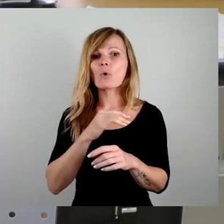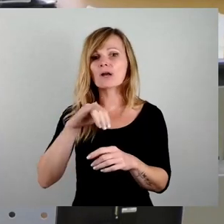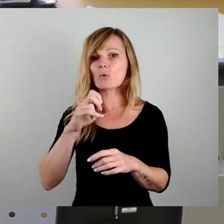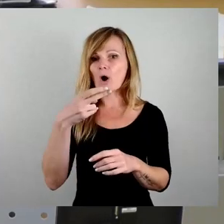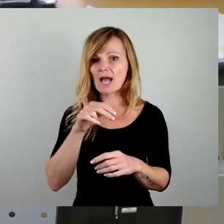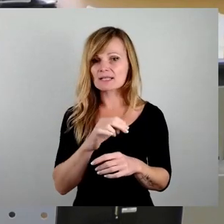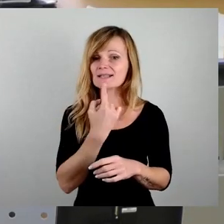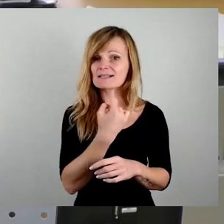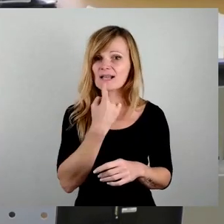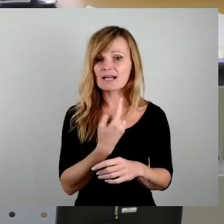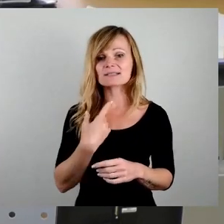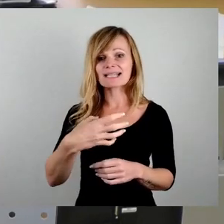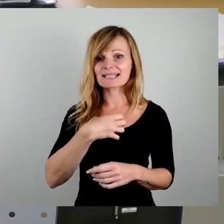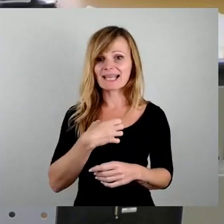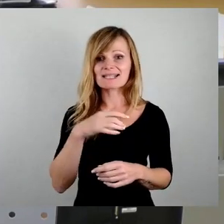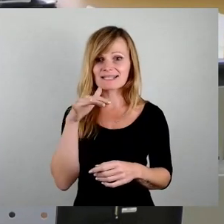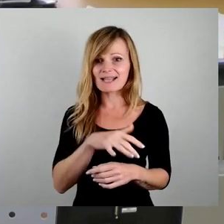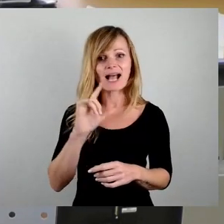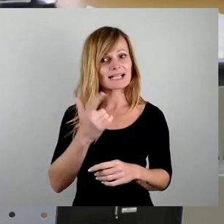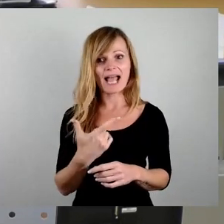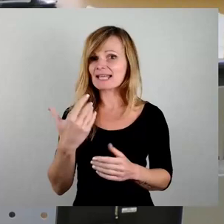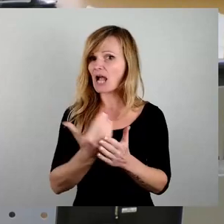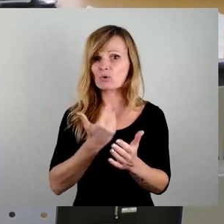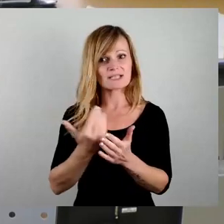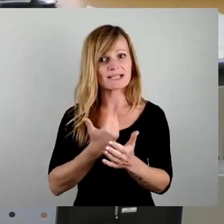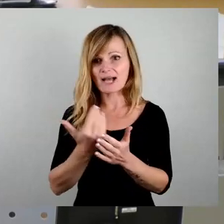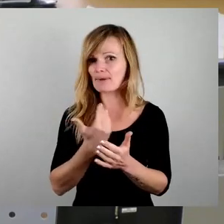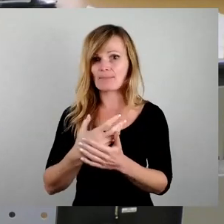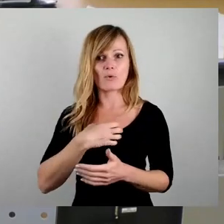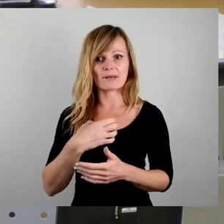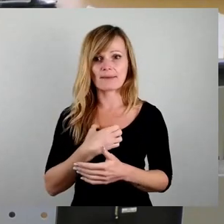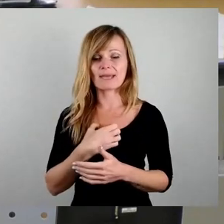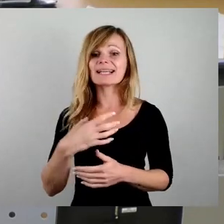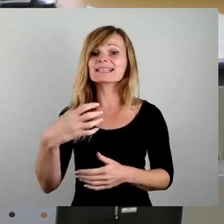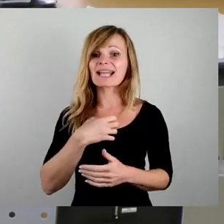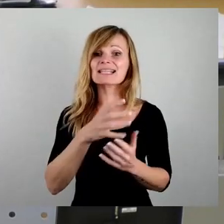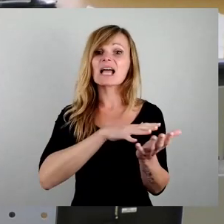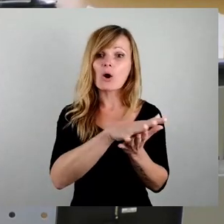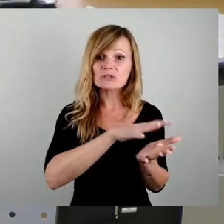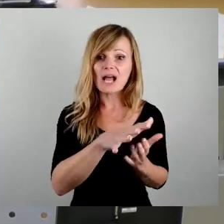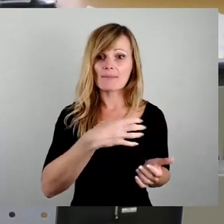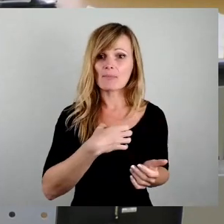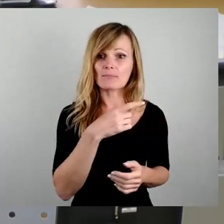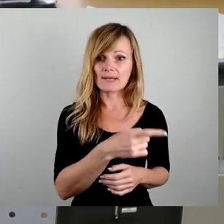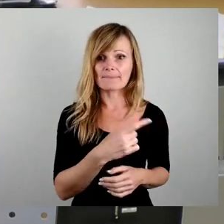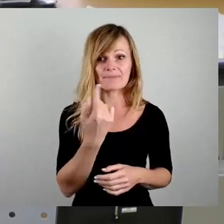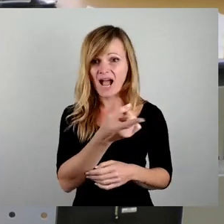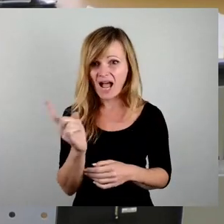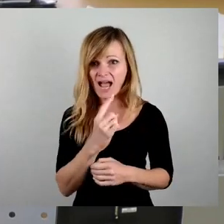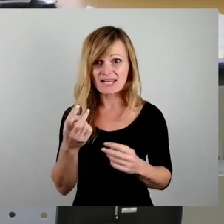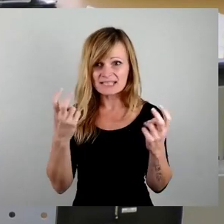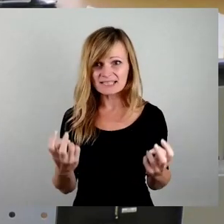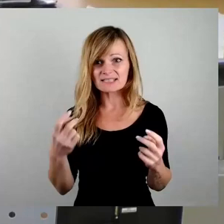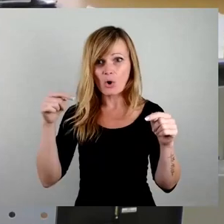Einnahmeproblem. Dresden hat ein Ausgabeproblem. Und alle Sie, die hier sitzen, wollten heute keine Erhöhung der